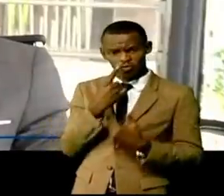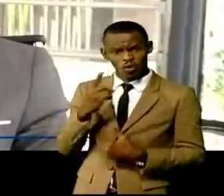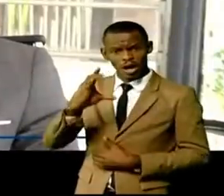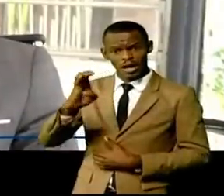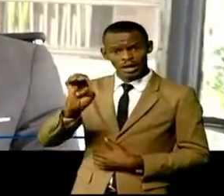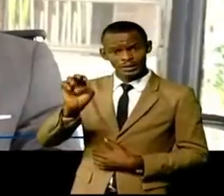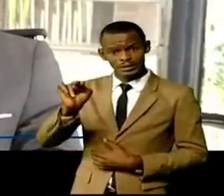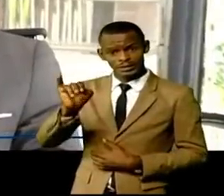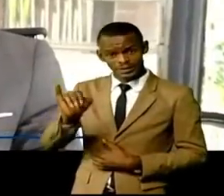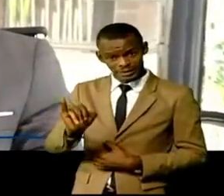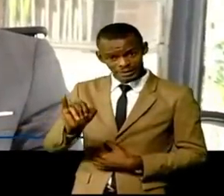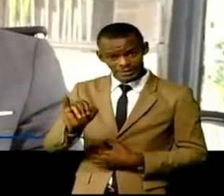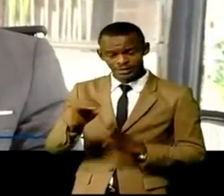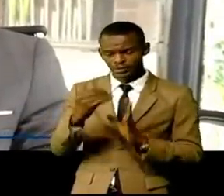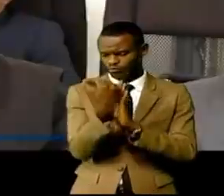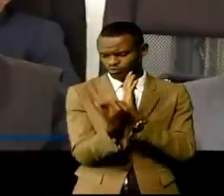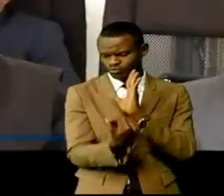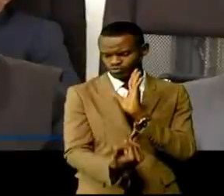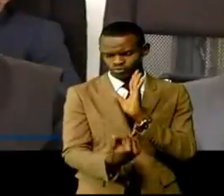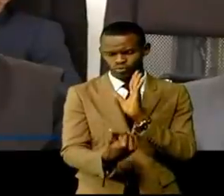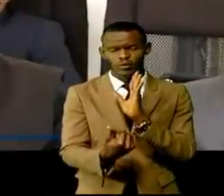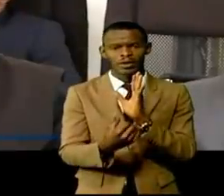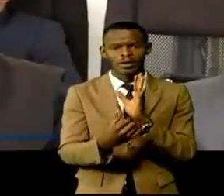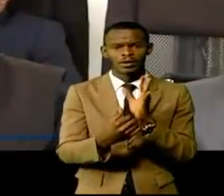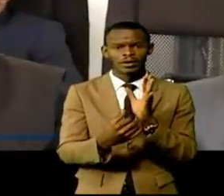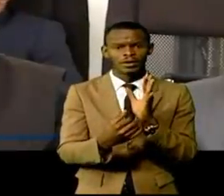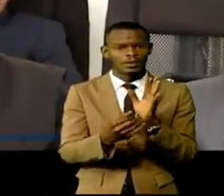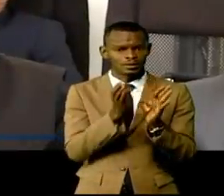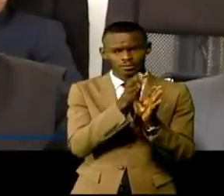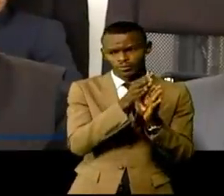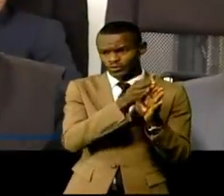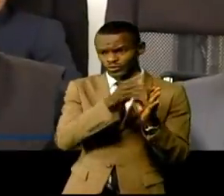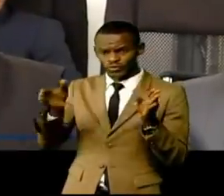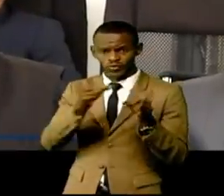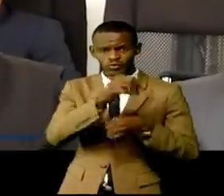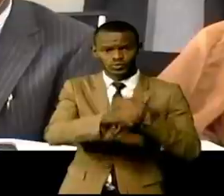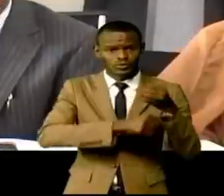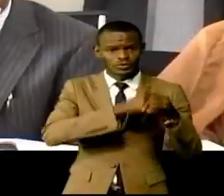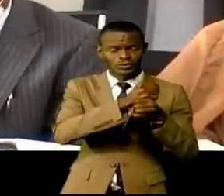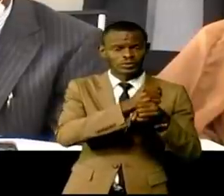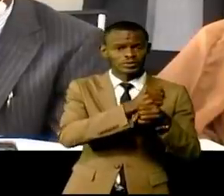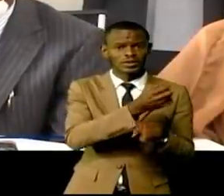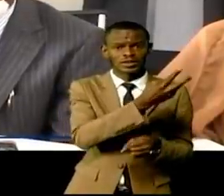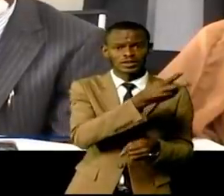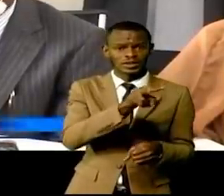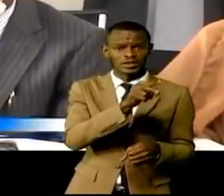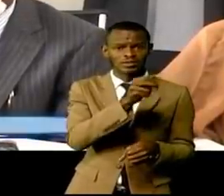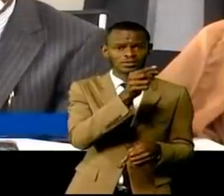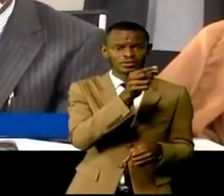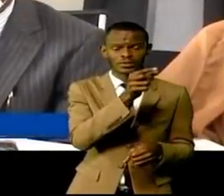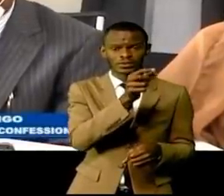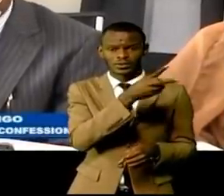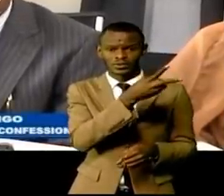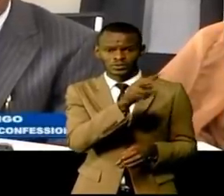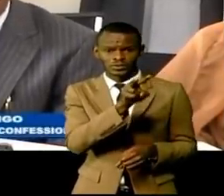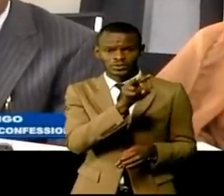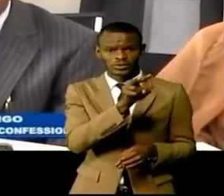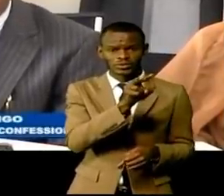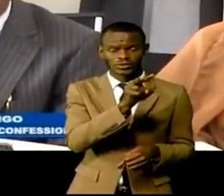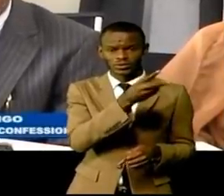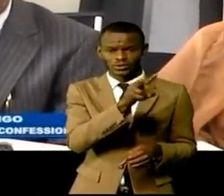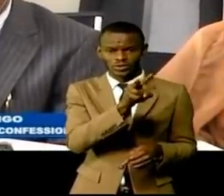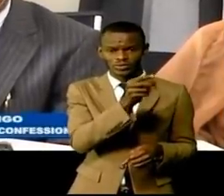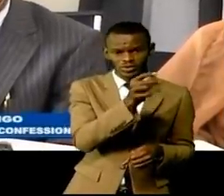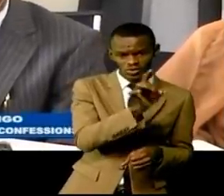2011 et 2018 les chefs des confessions religieuses apprécient également l'intérêt que la CENI accorde à la mise en place